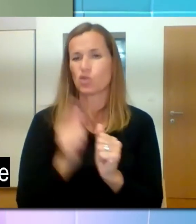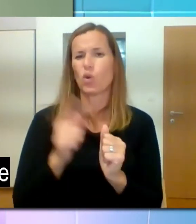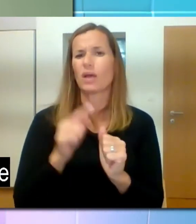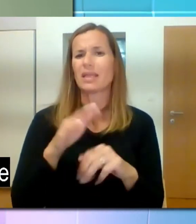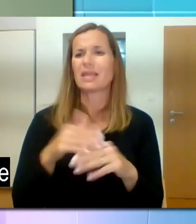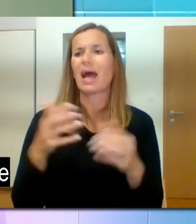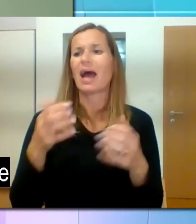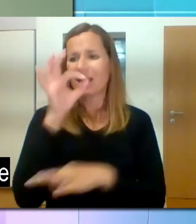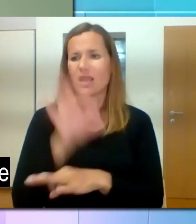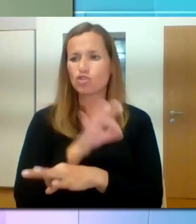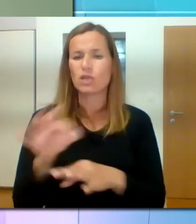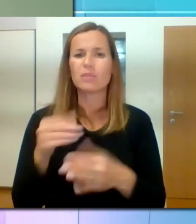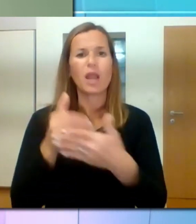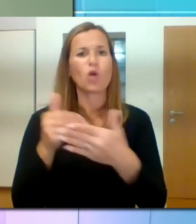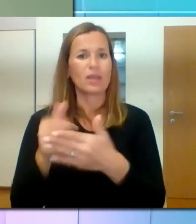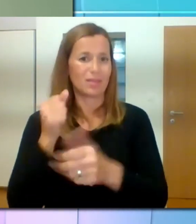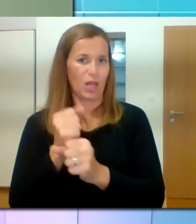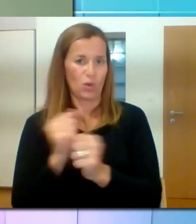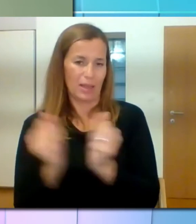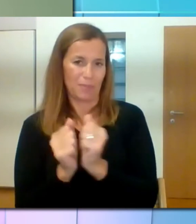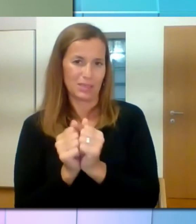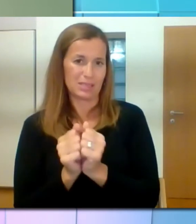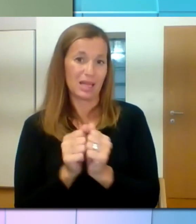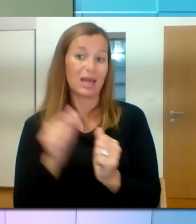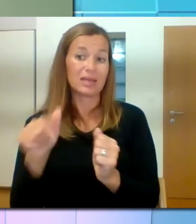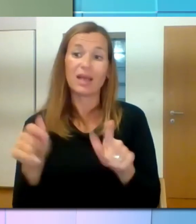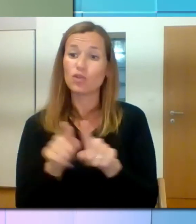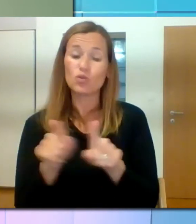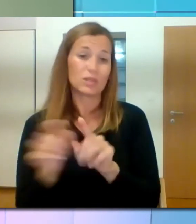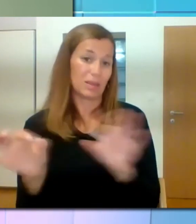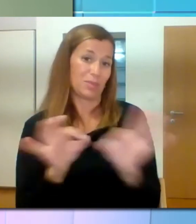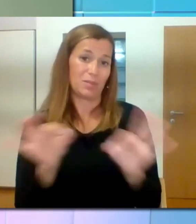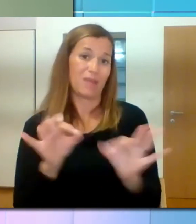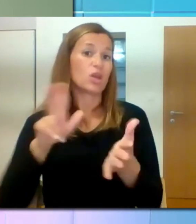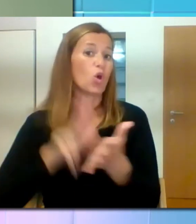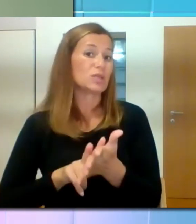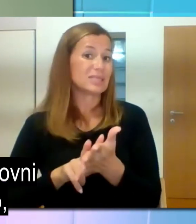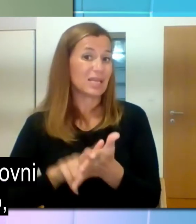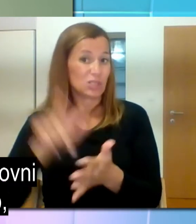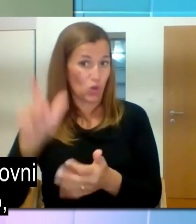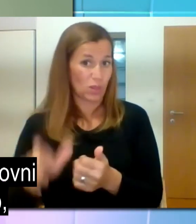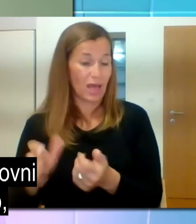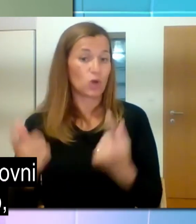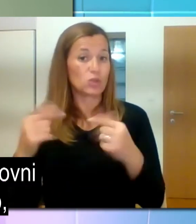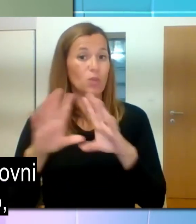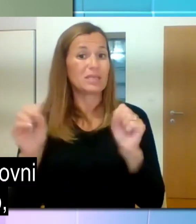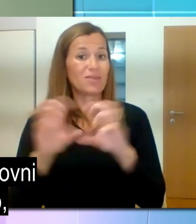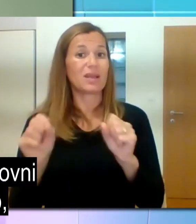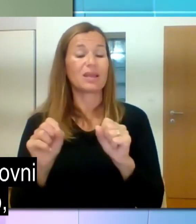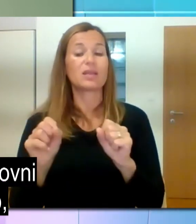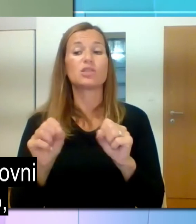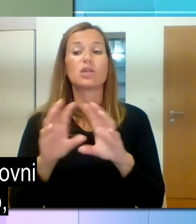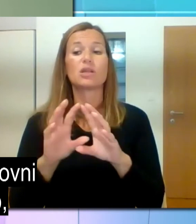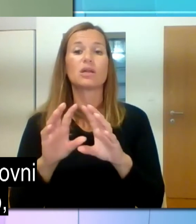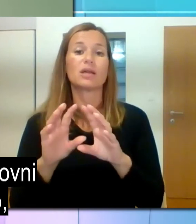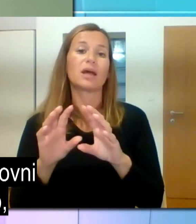izvajalec dosletene rehabilitacije. V teh načrtih se opredelija specifika in potrebe